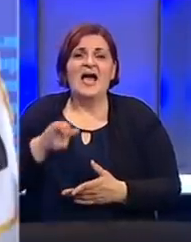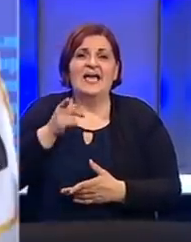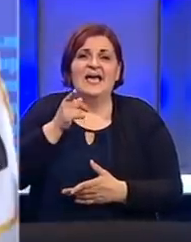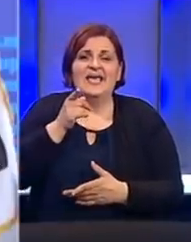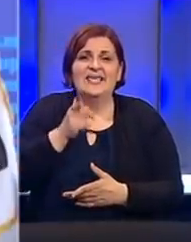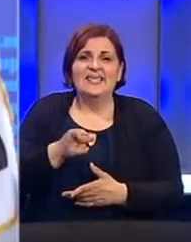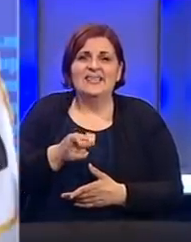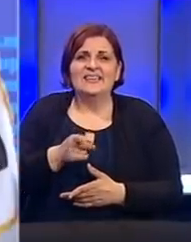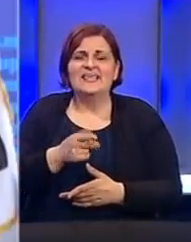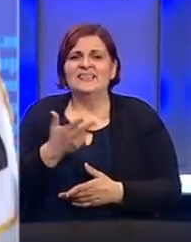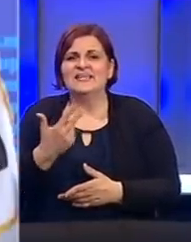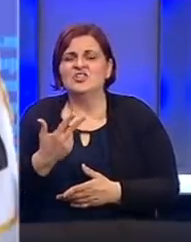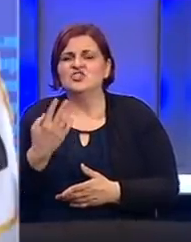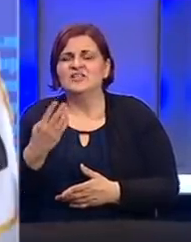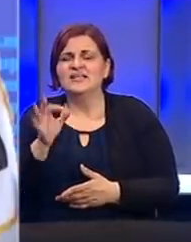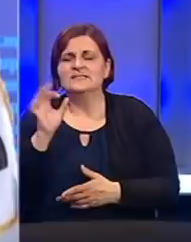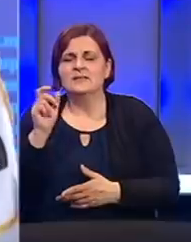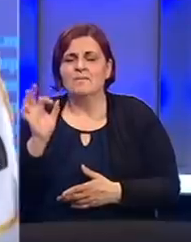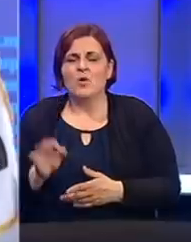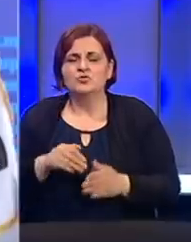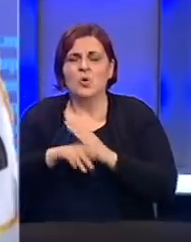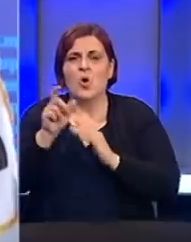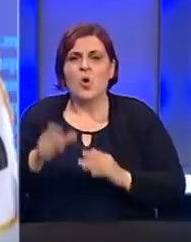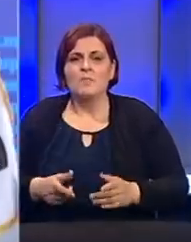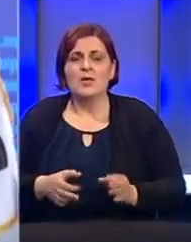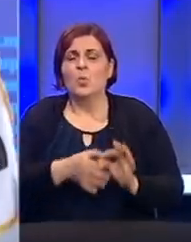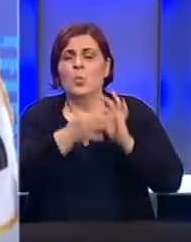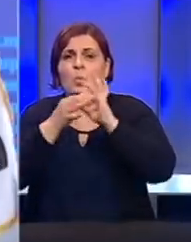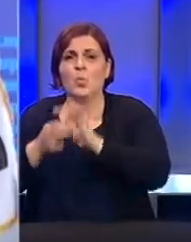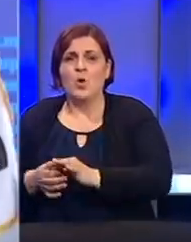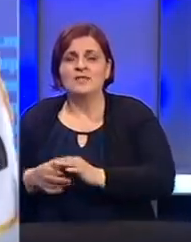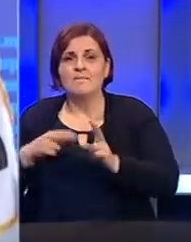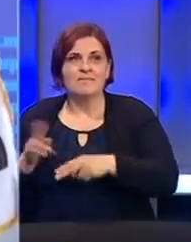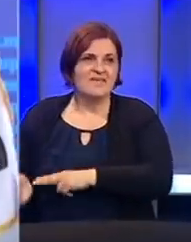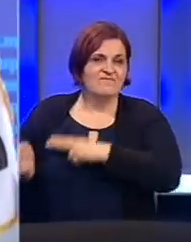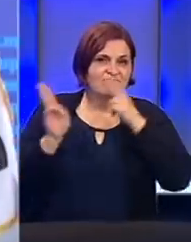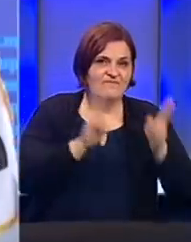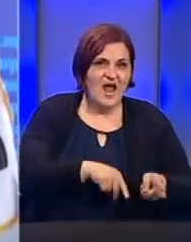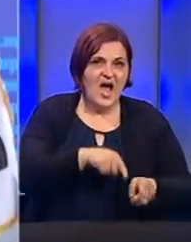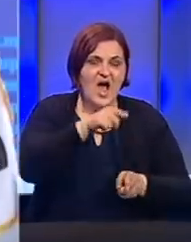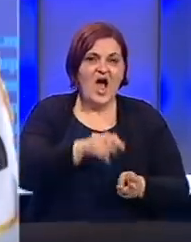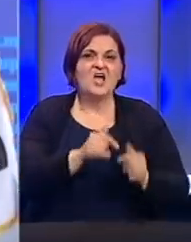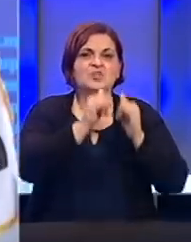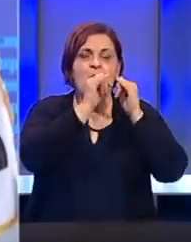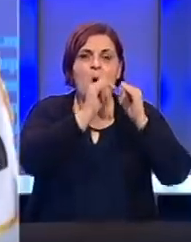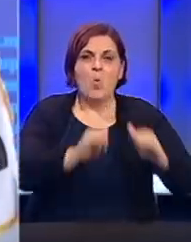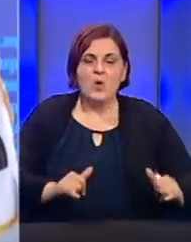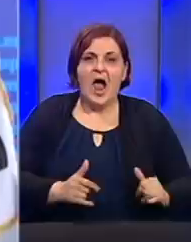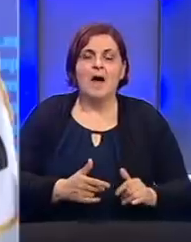procentu 30-40% migranata u kontinuitetu vraćamo na tu lokaciju Lipa